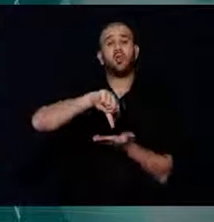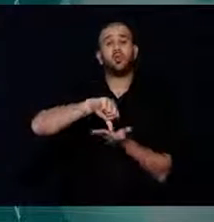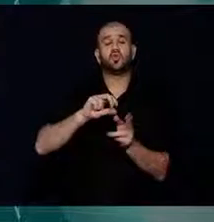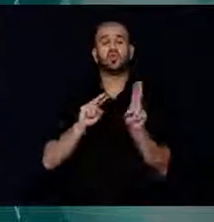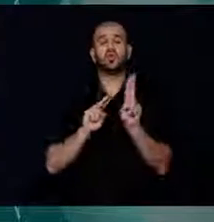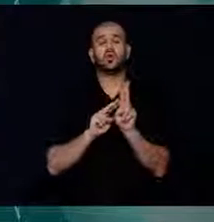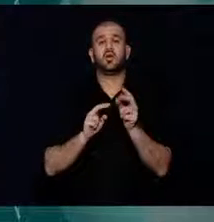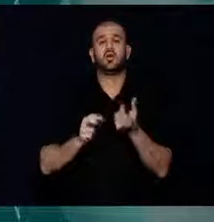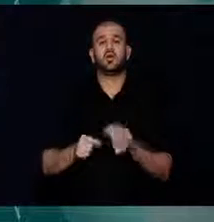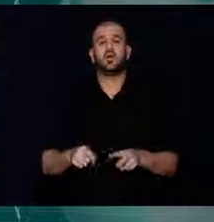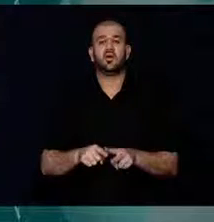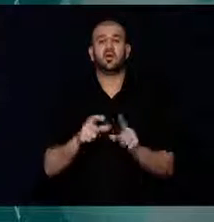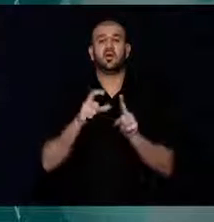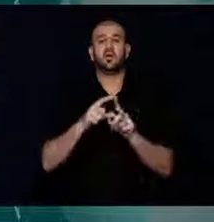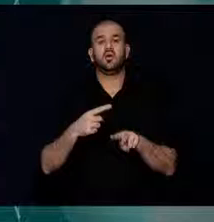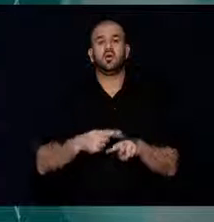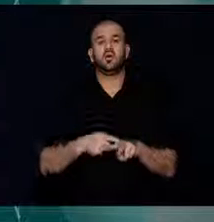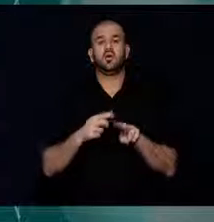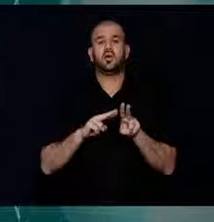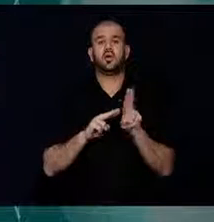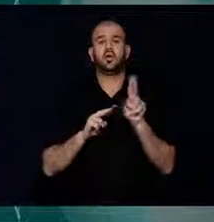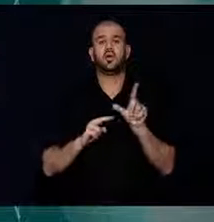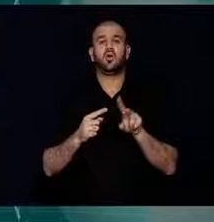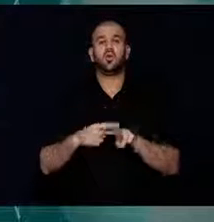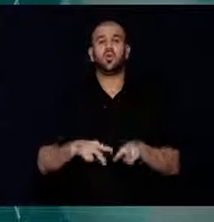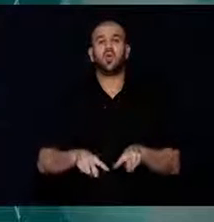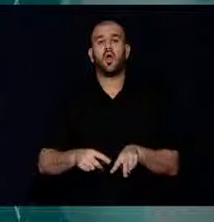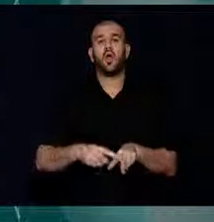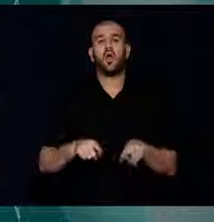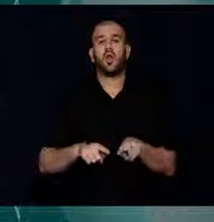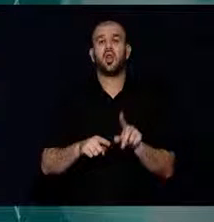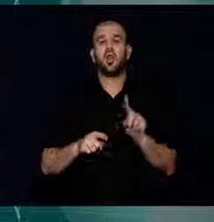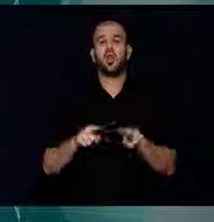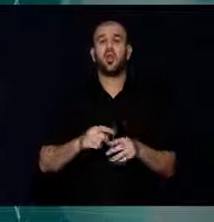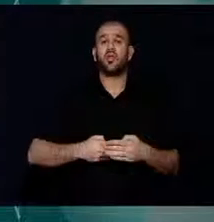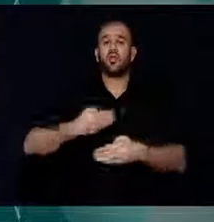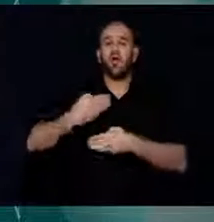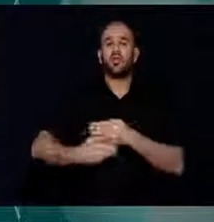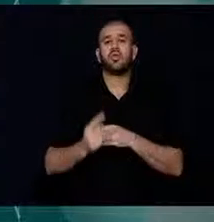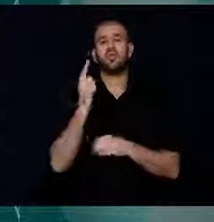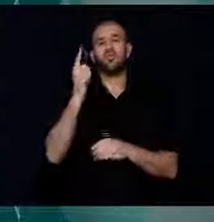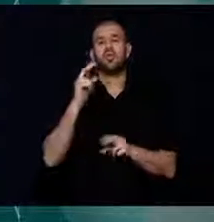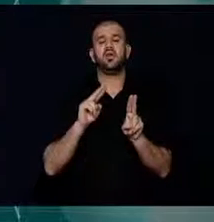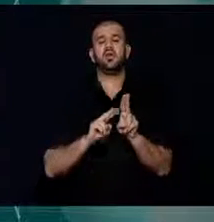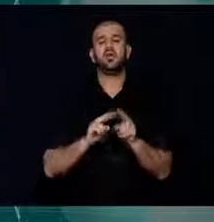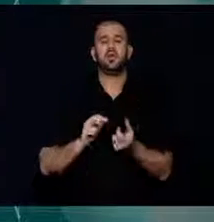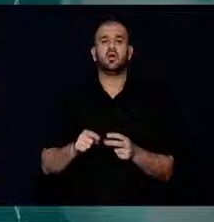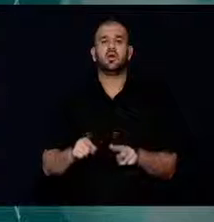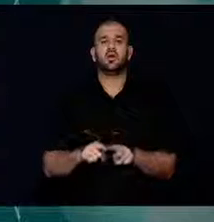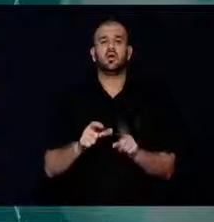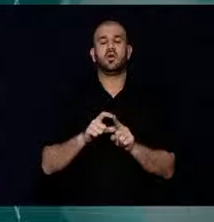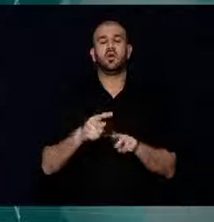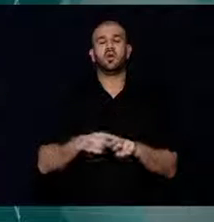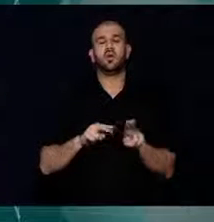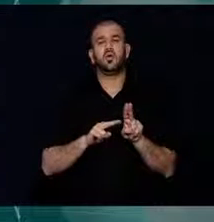Lefkoşa'daki kundaklamanın ardından, Bir kundaklamada, Akıncılarda gerçekleşti.